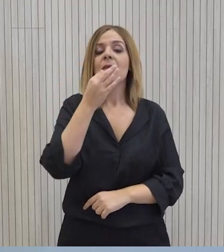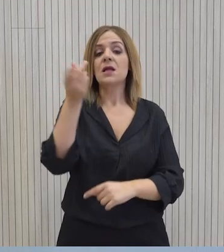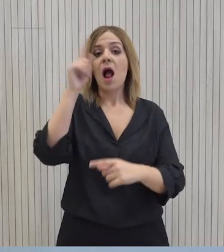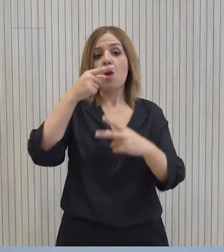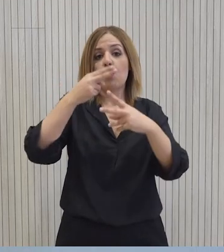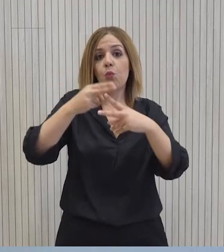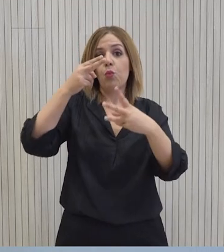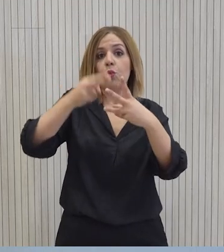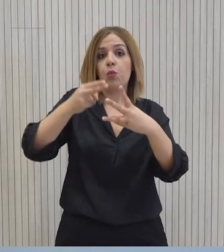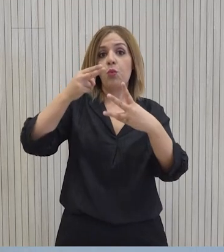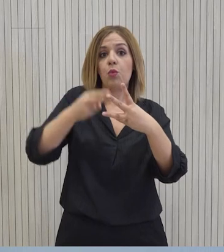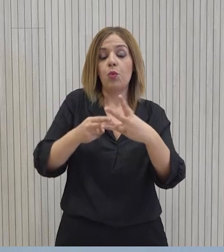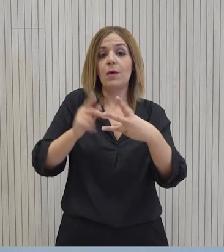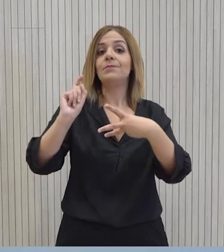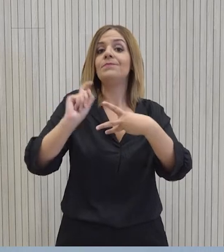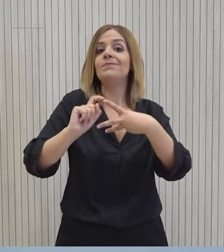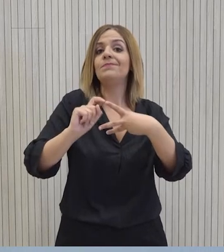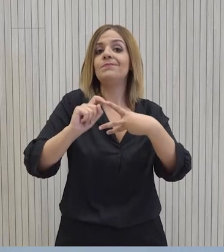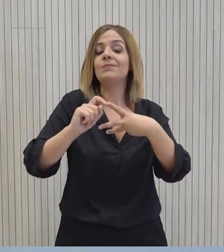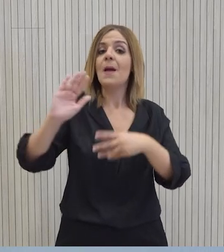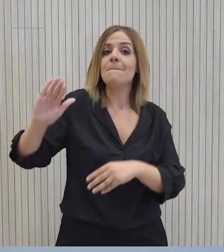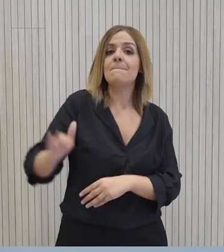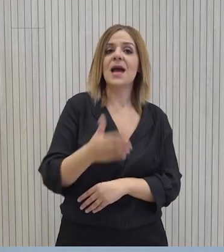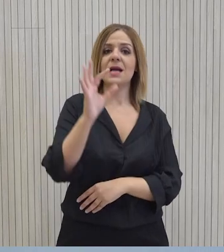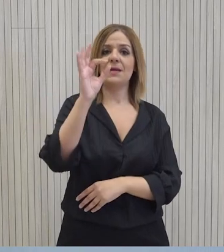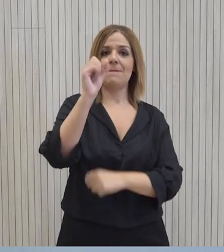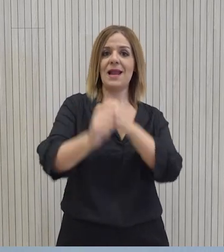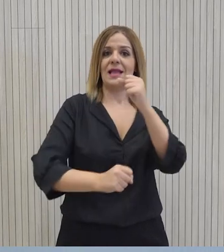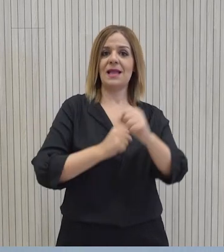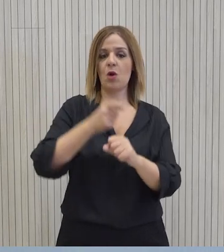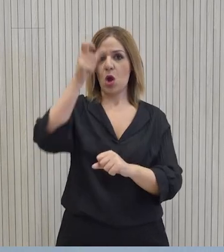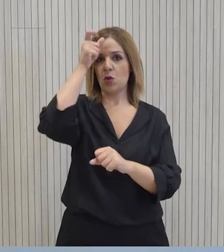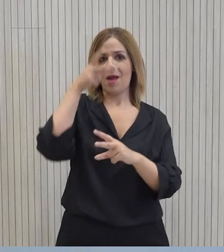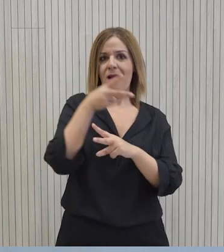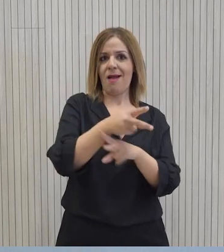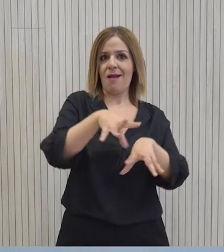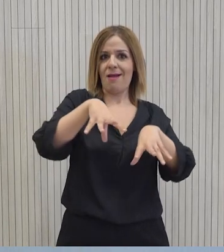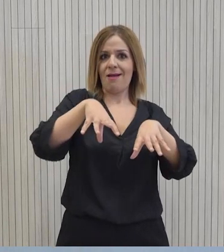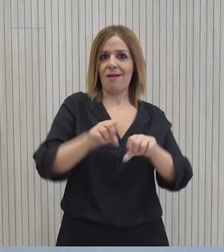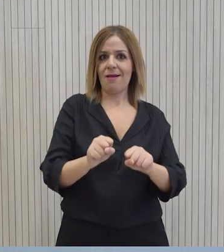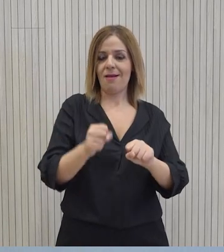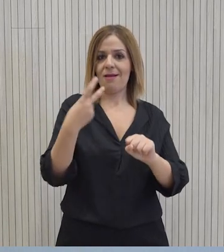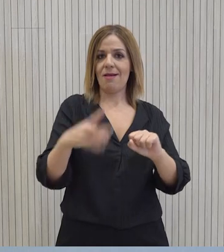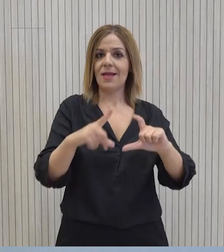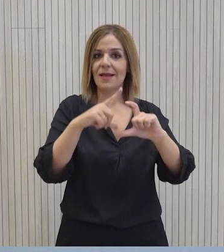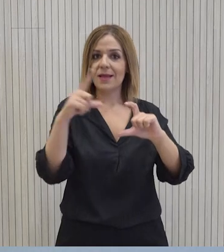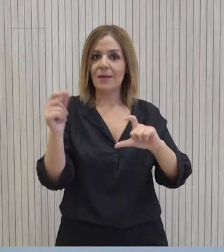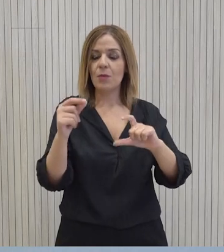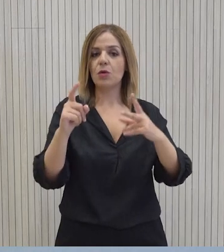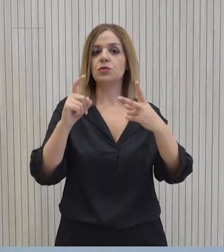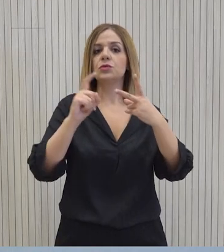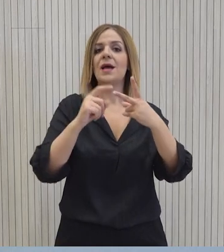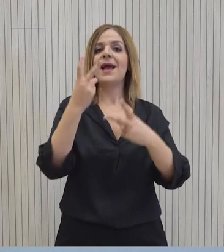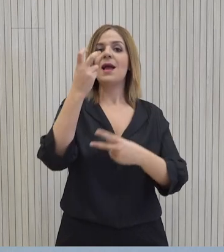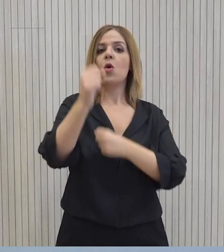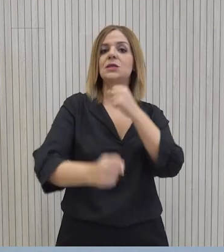ιστορικά ορόσημα. Αυτό της συμπλήρωσης 50 χρόνων από την τουρκική εισβολή και συνεχιζόμενη κατοχή της χώρας μας, των